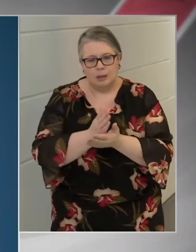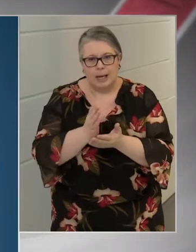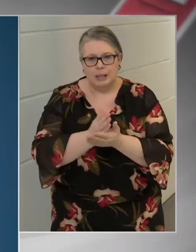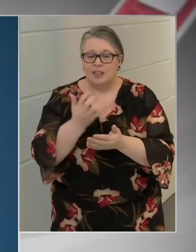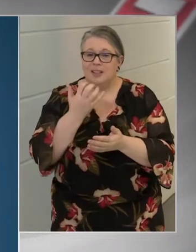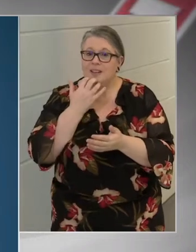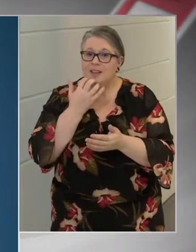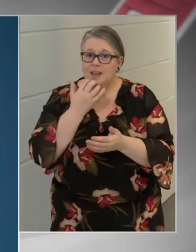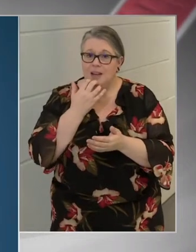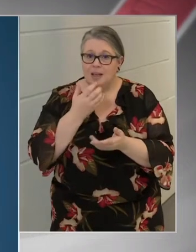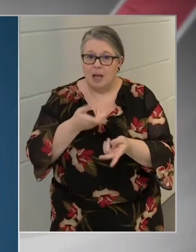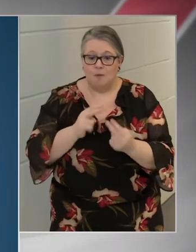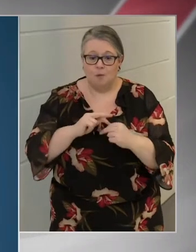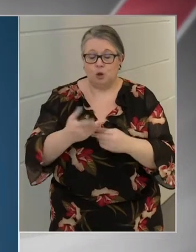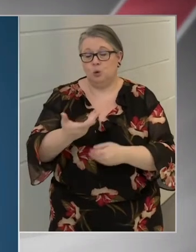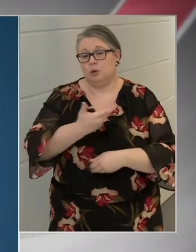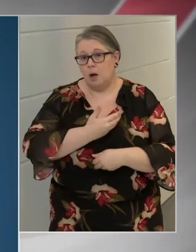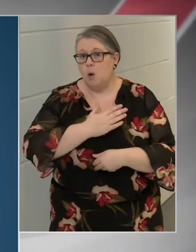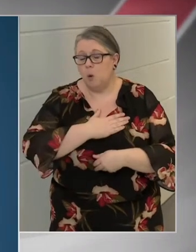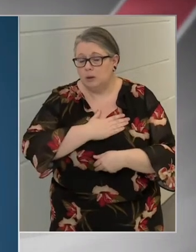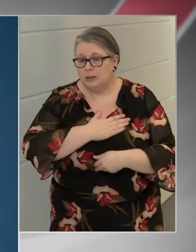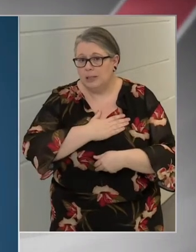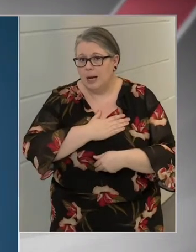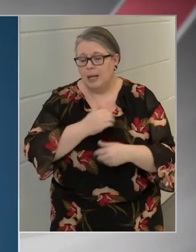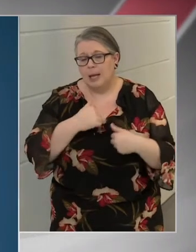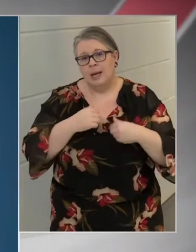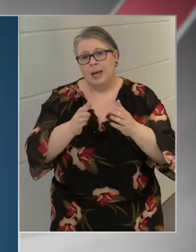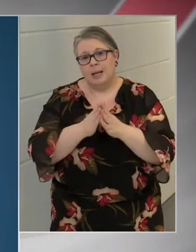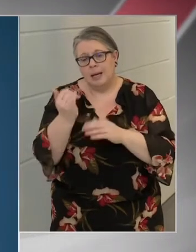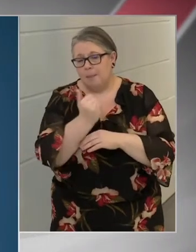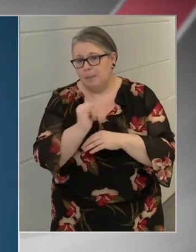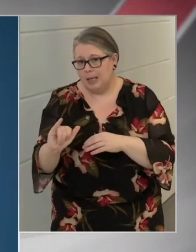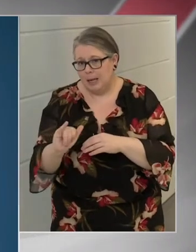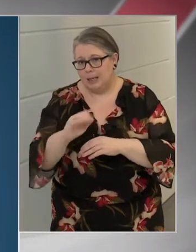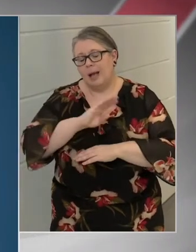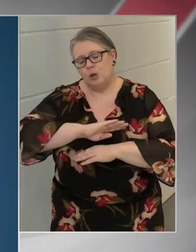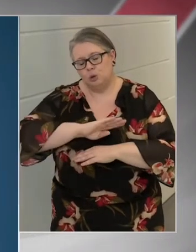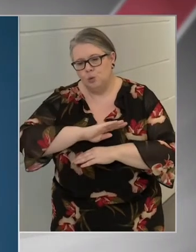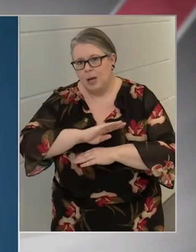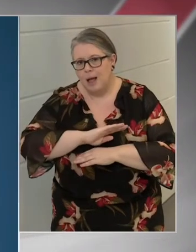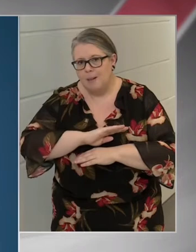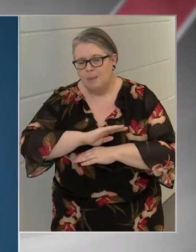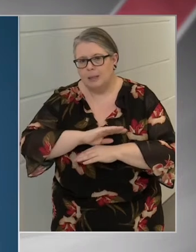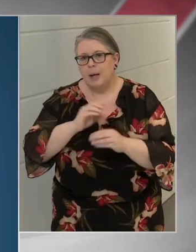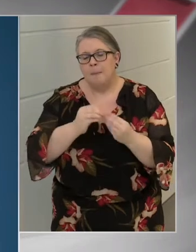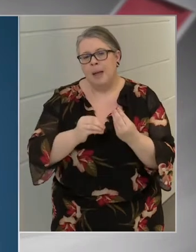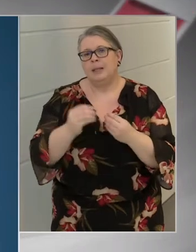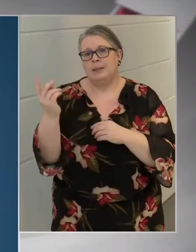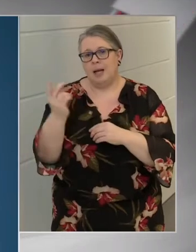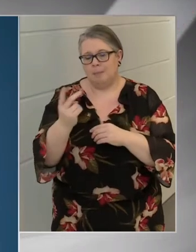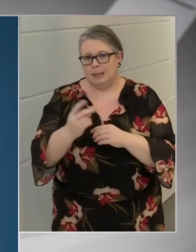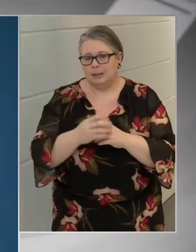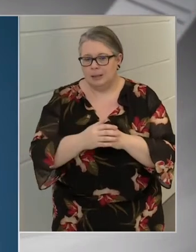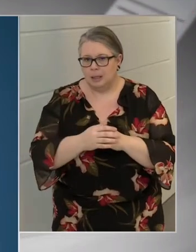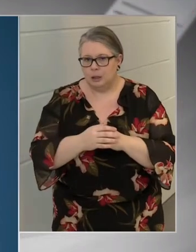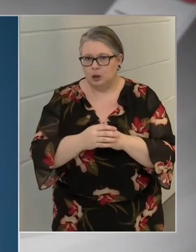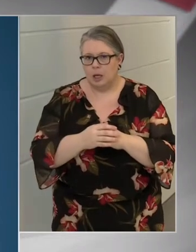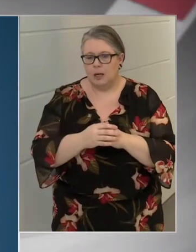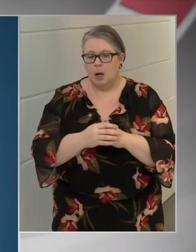igényel fordulnak hozzánk, én kérem mindenkinek a türelmét, mert természetesen